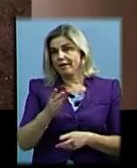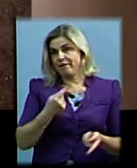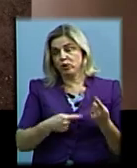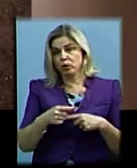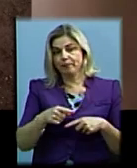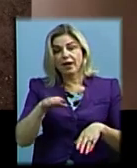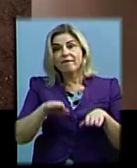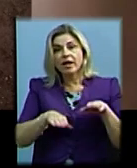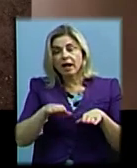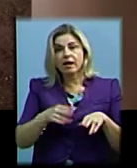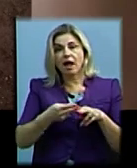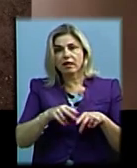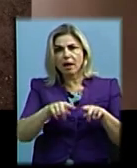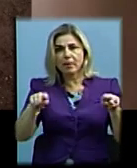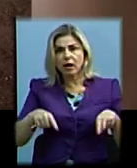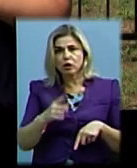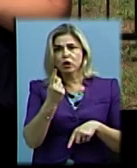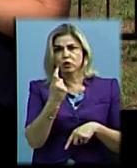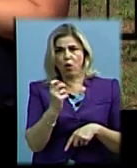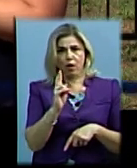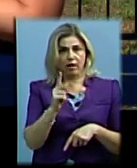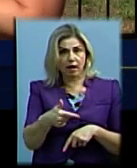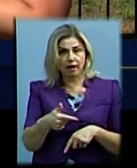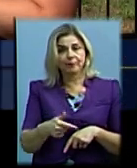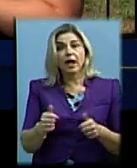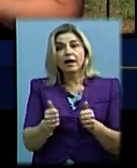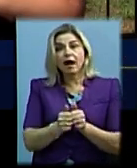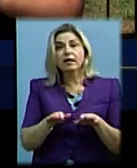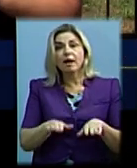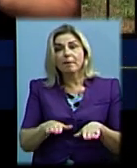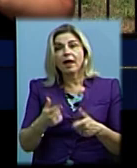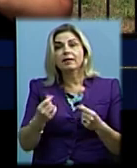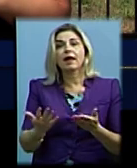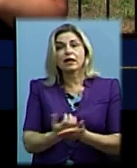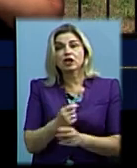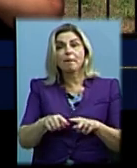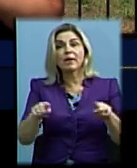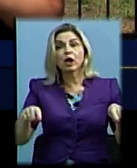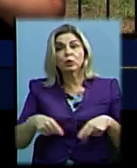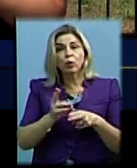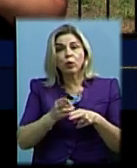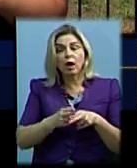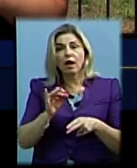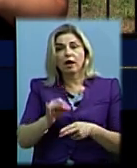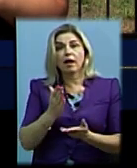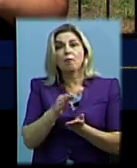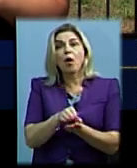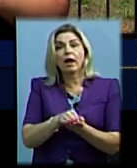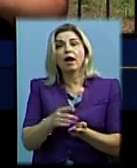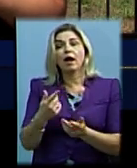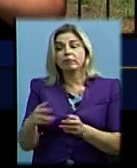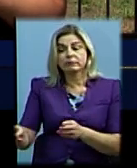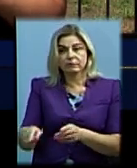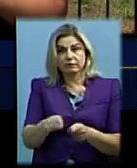Вага чавунної плити – 100 кілограмів. Поряд з місцем, де знайшли чавунну плиту, розташована і могила, до якої вона відноситься.